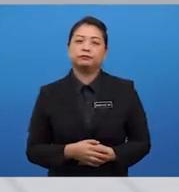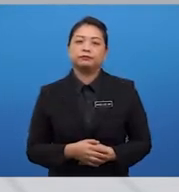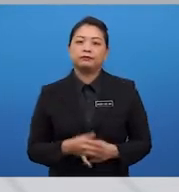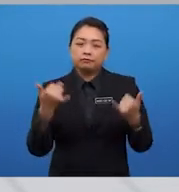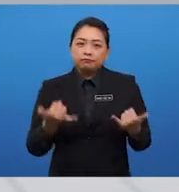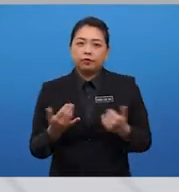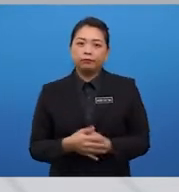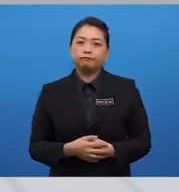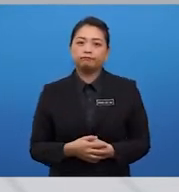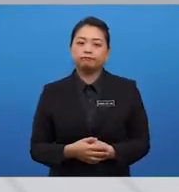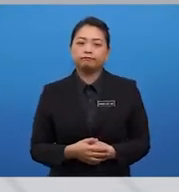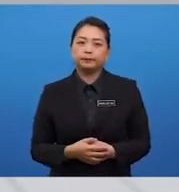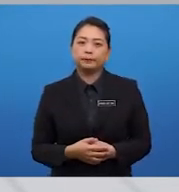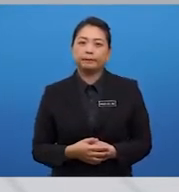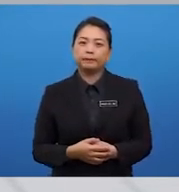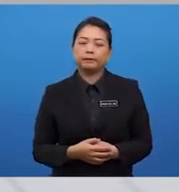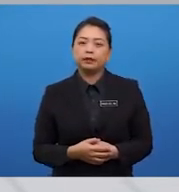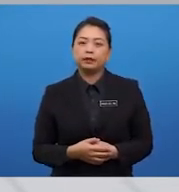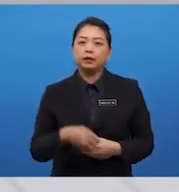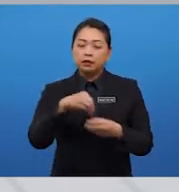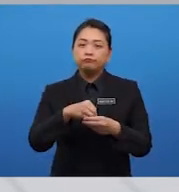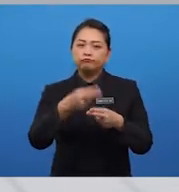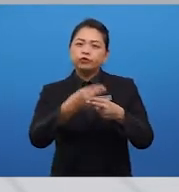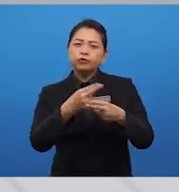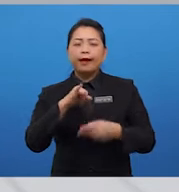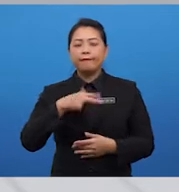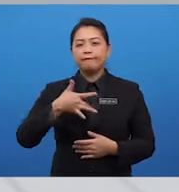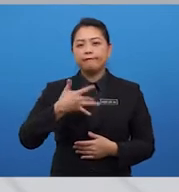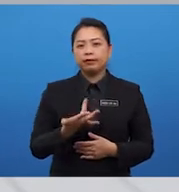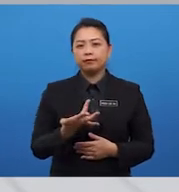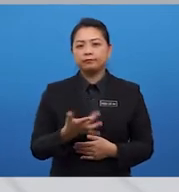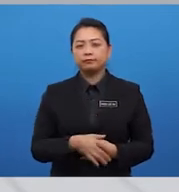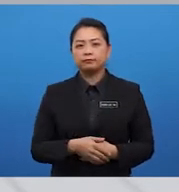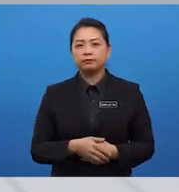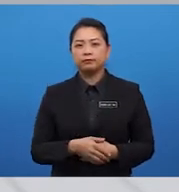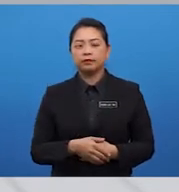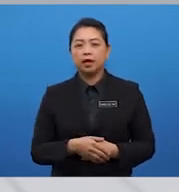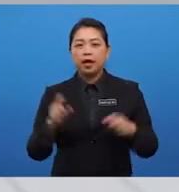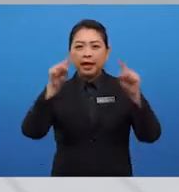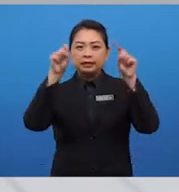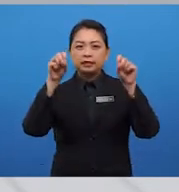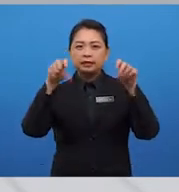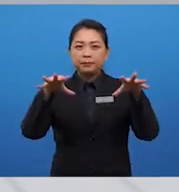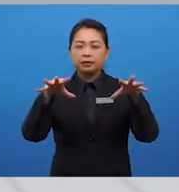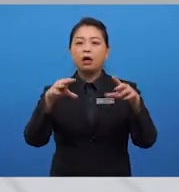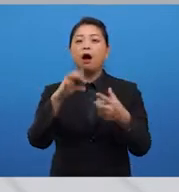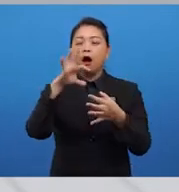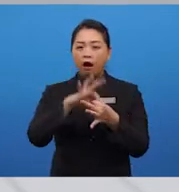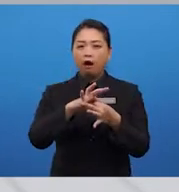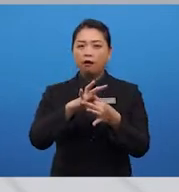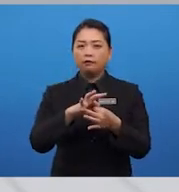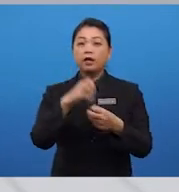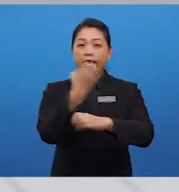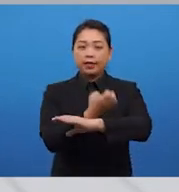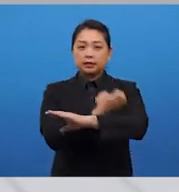Now, in short, I feel assessment of the essay will